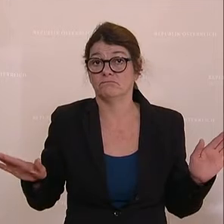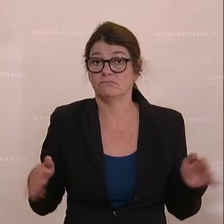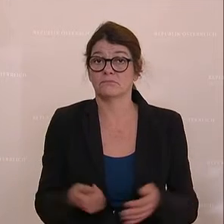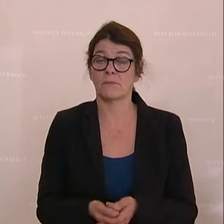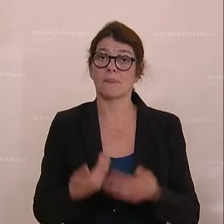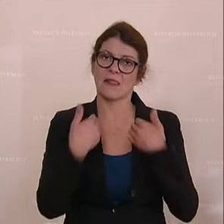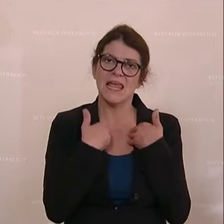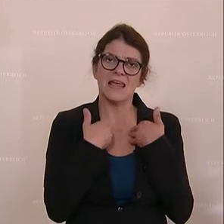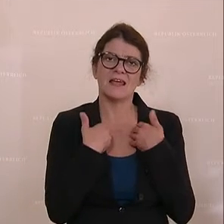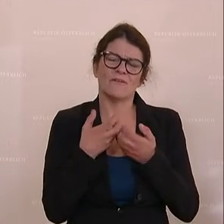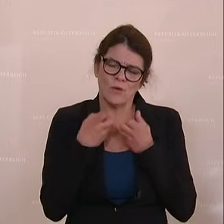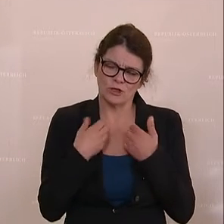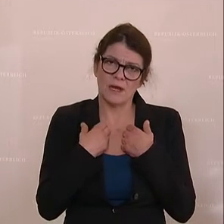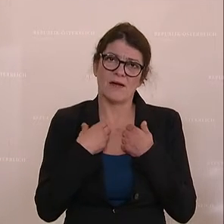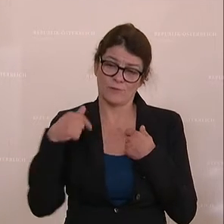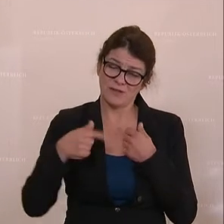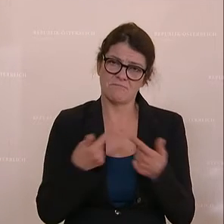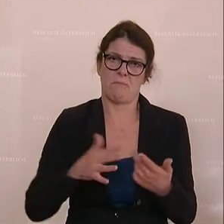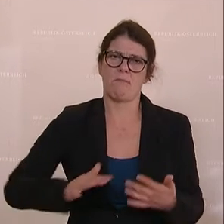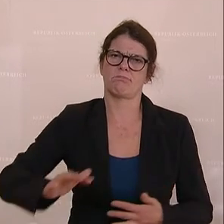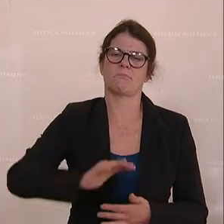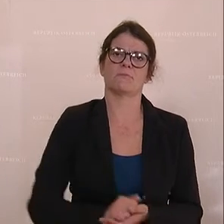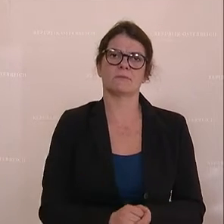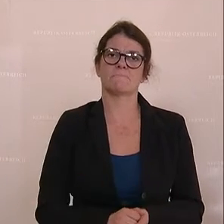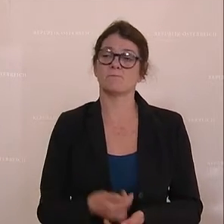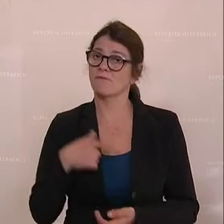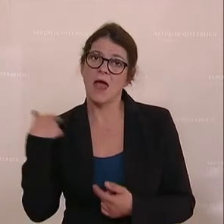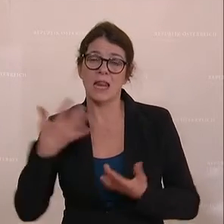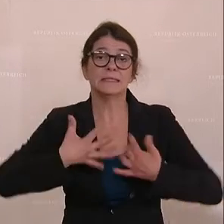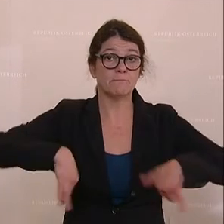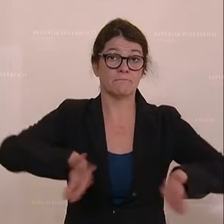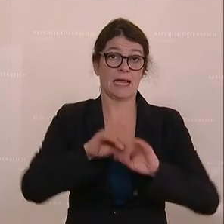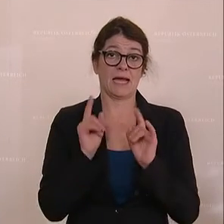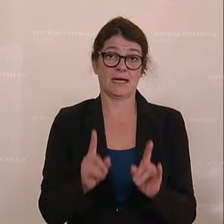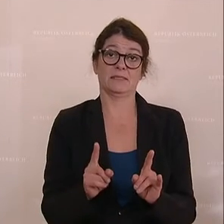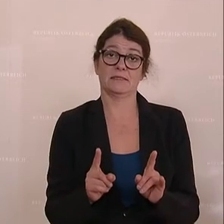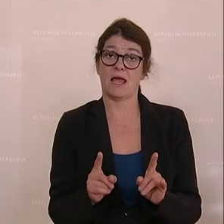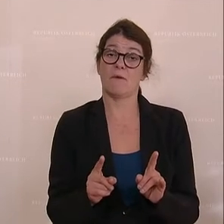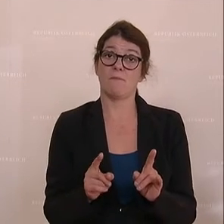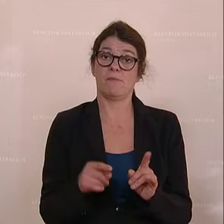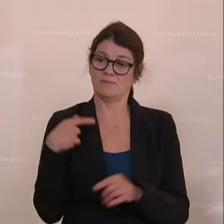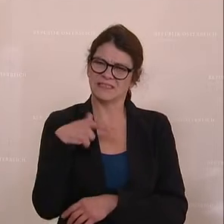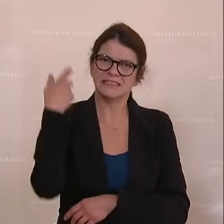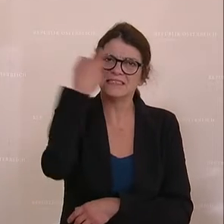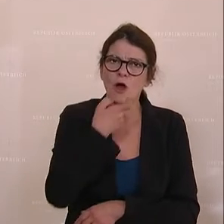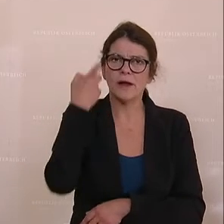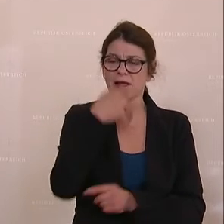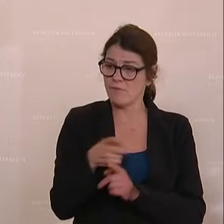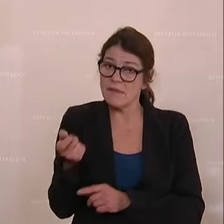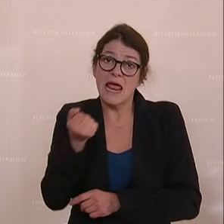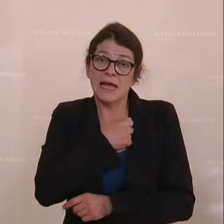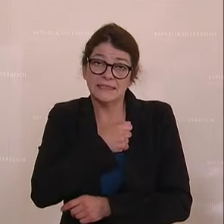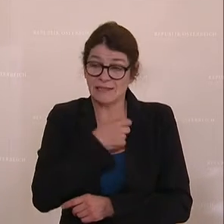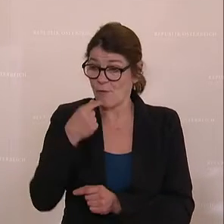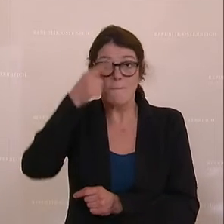Ich wünsche mir für dieses Land, dass wir alle gemeinsam diese Sorgen und diese Ängste